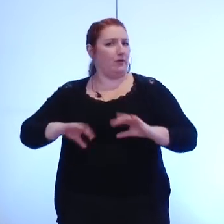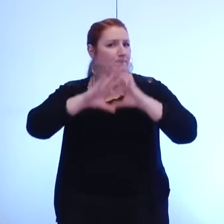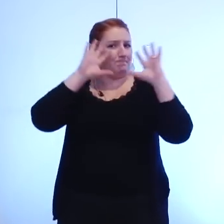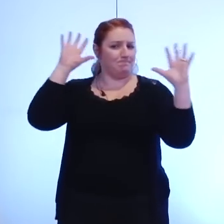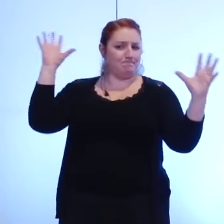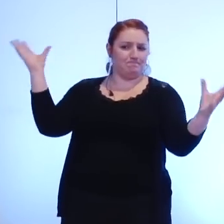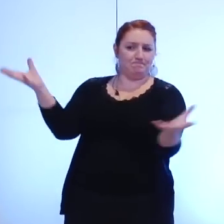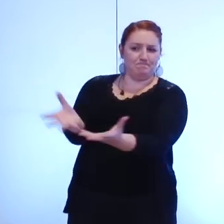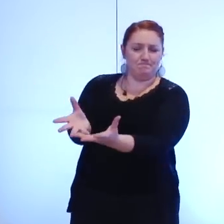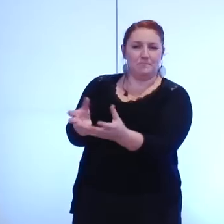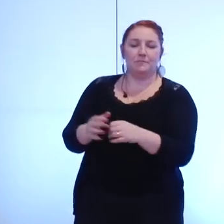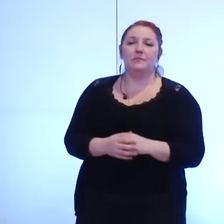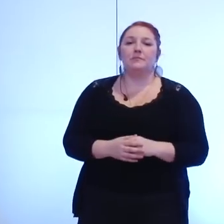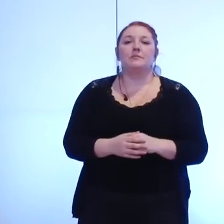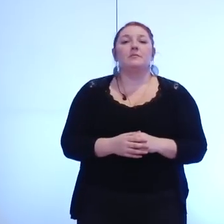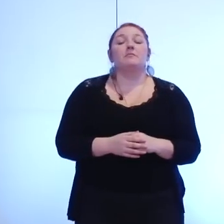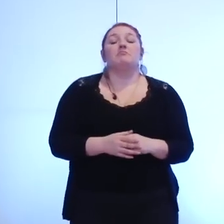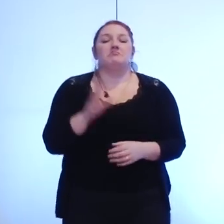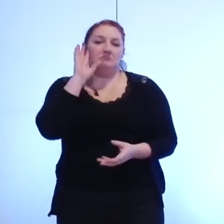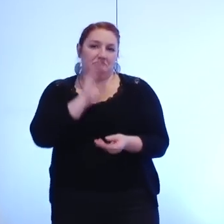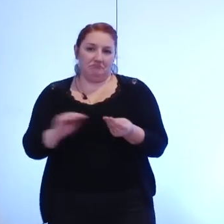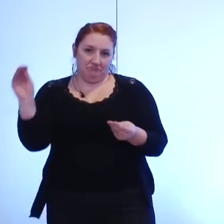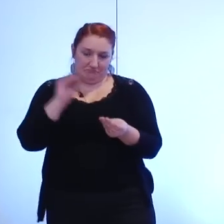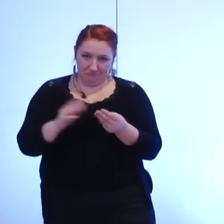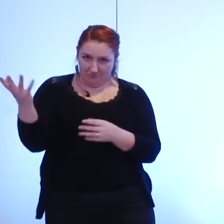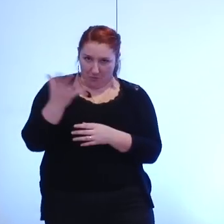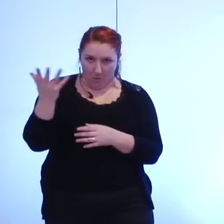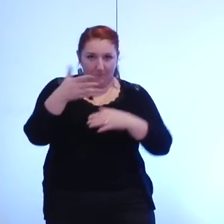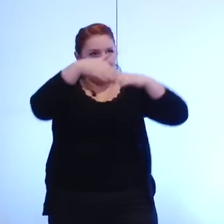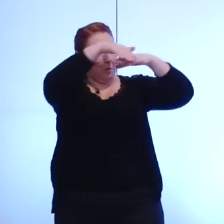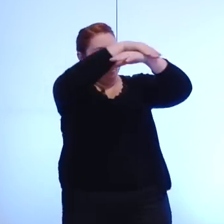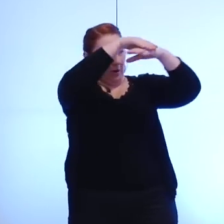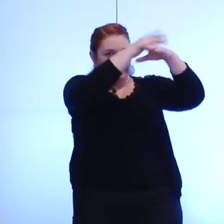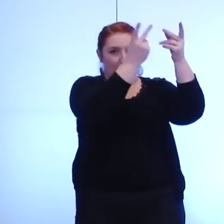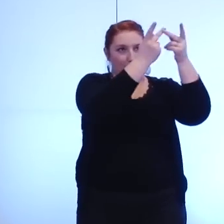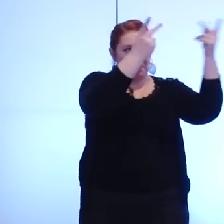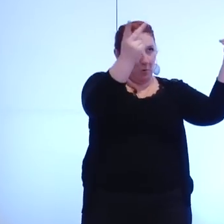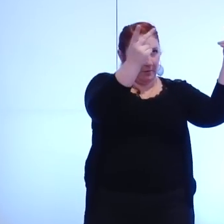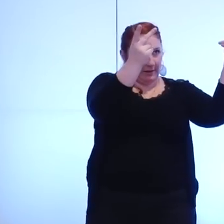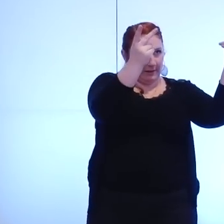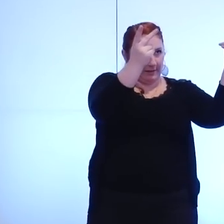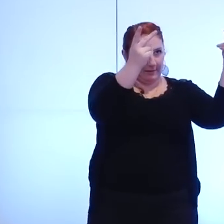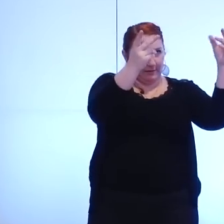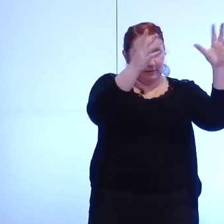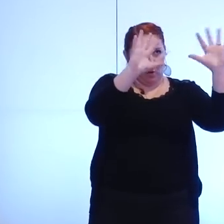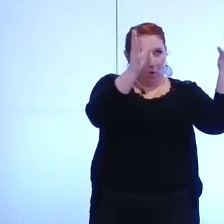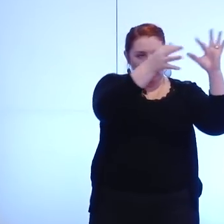c'est à la fois cette articulation des politiques publiques pour se donner plus de force collective